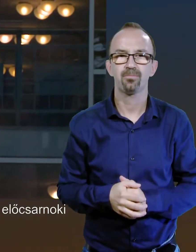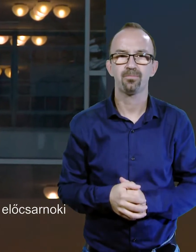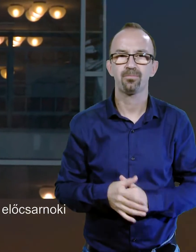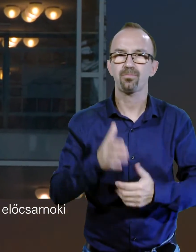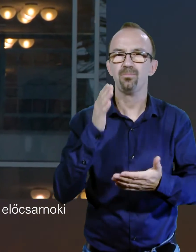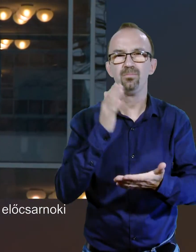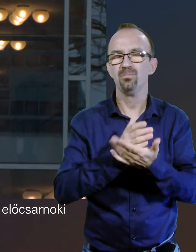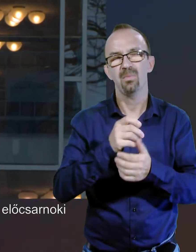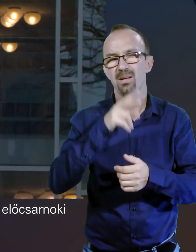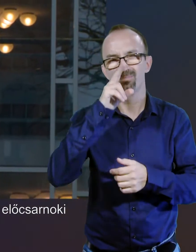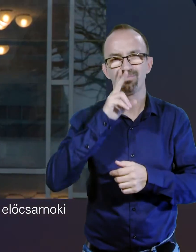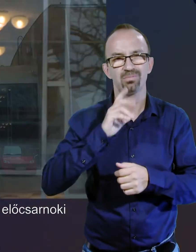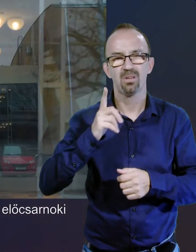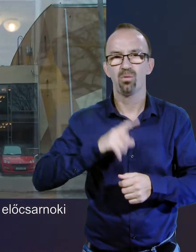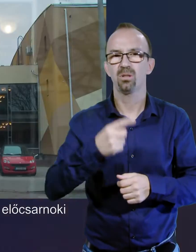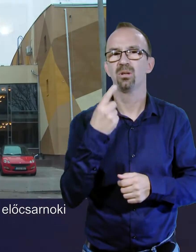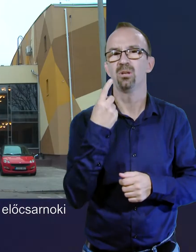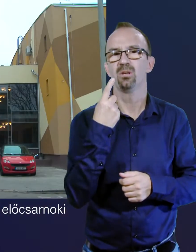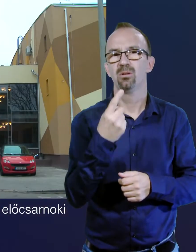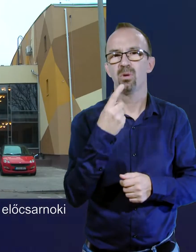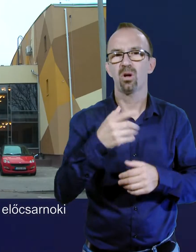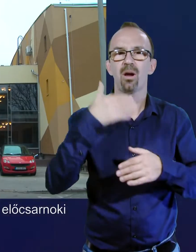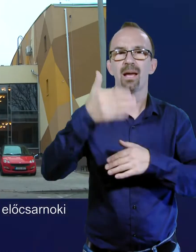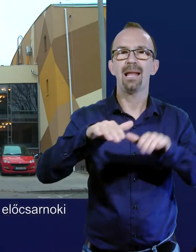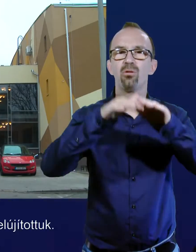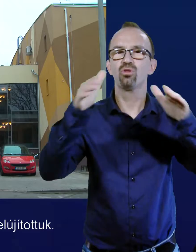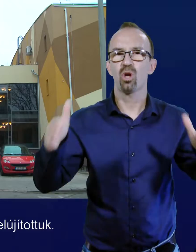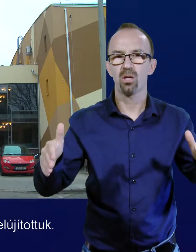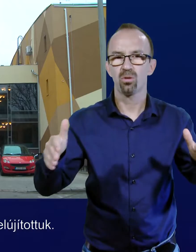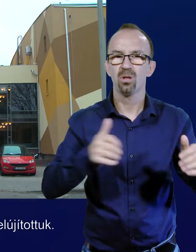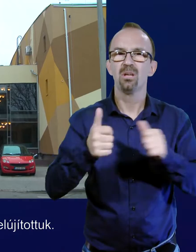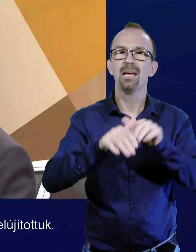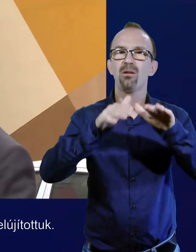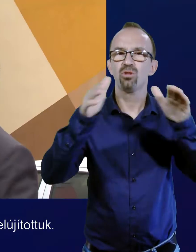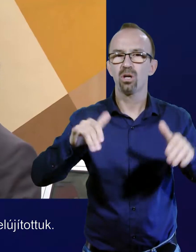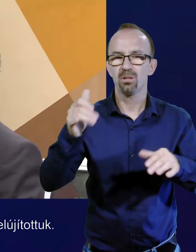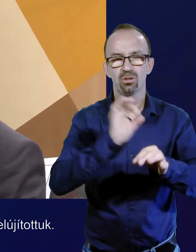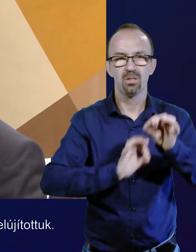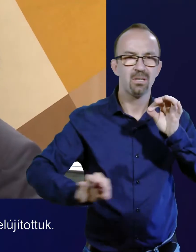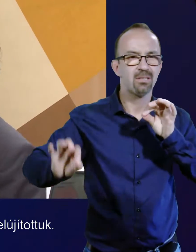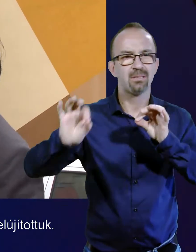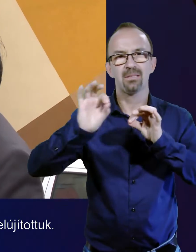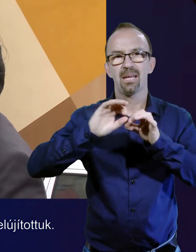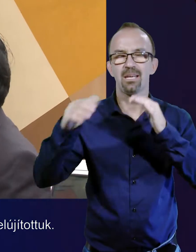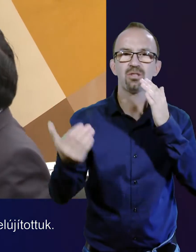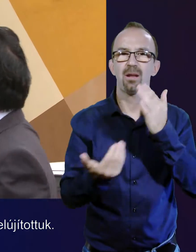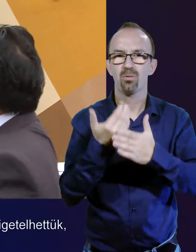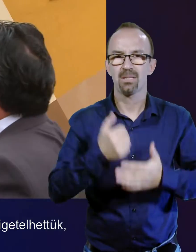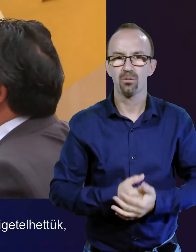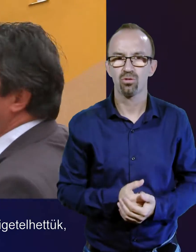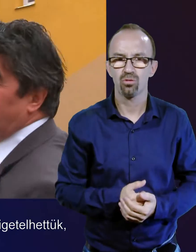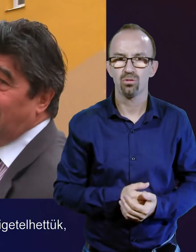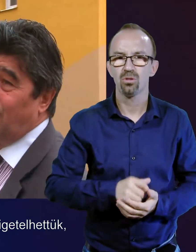hisz már rossz állapotban volt maga az előcsarnoki rész. Az előcsarnokunkat is teljesen felújítottuk,